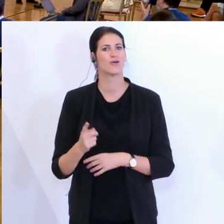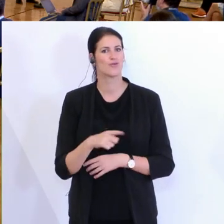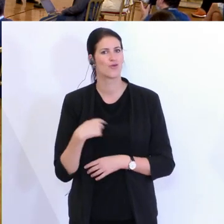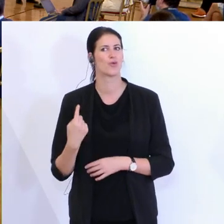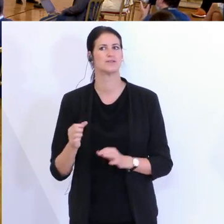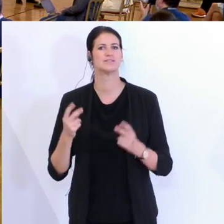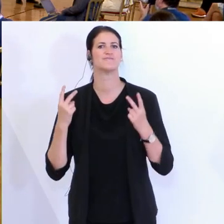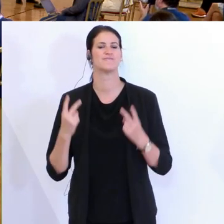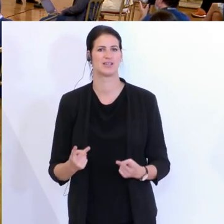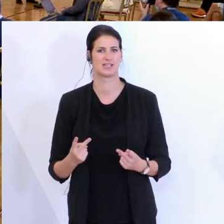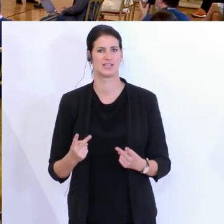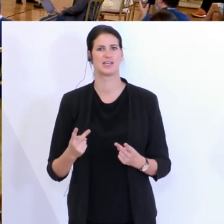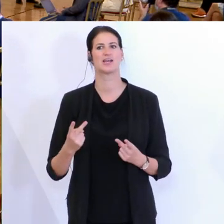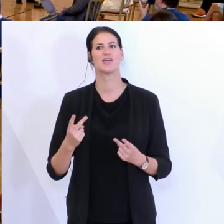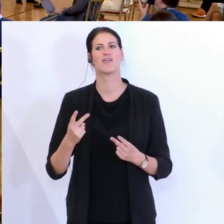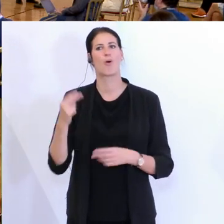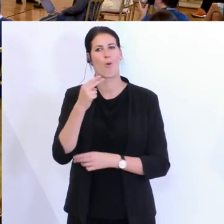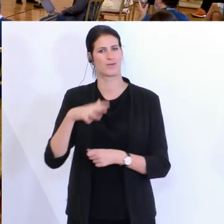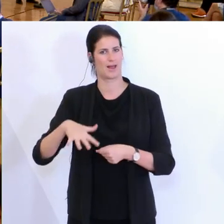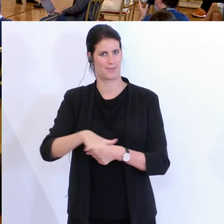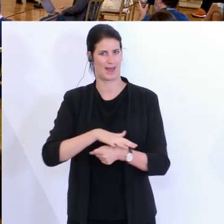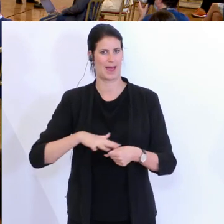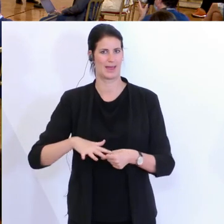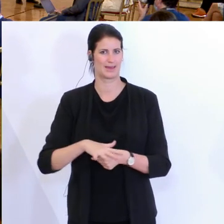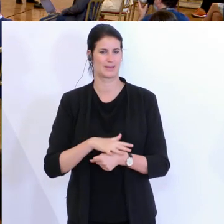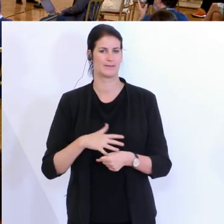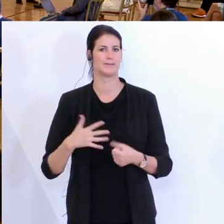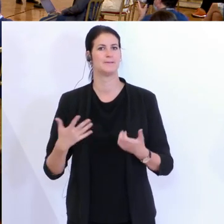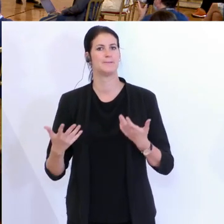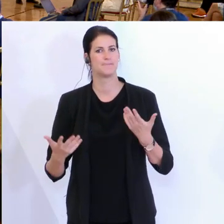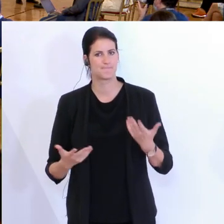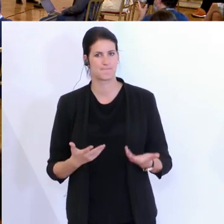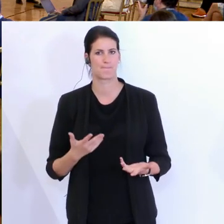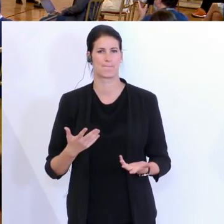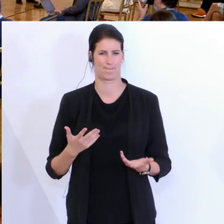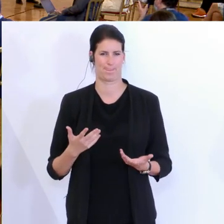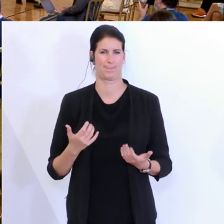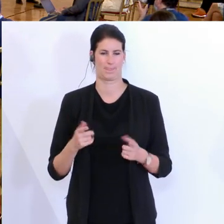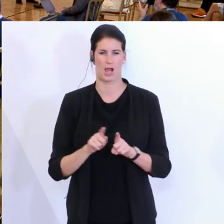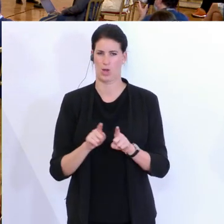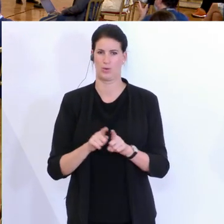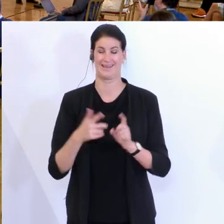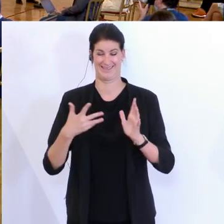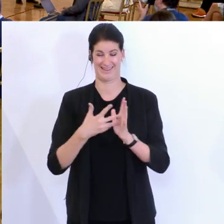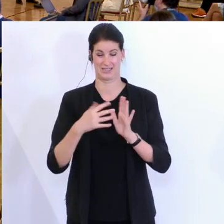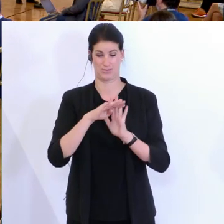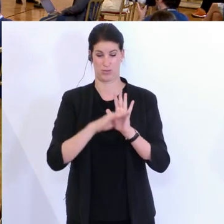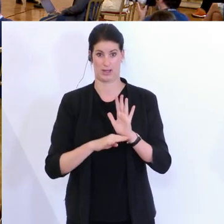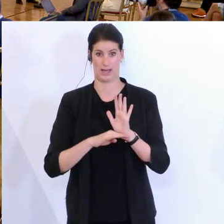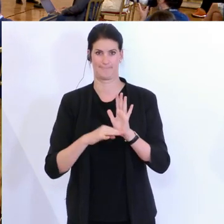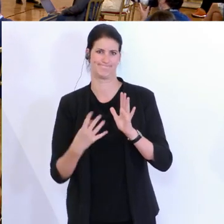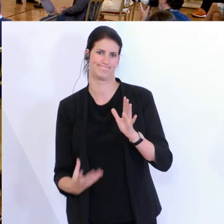wir die Beherbergungsbetriebe in dieses Testprogramm